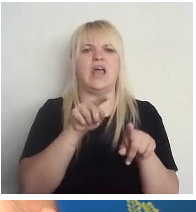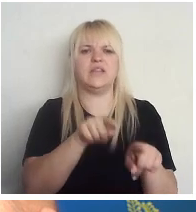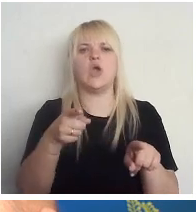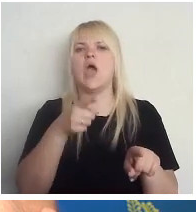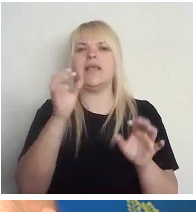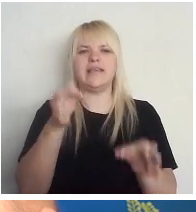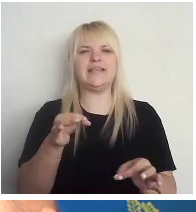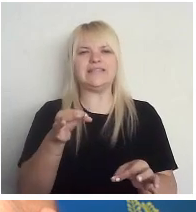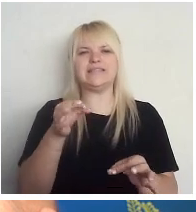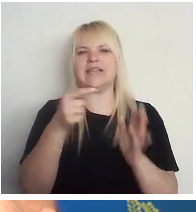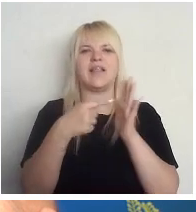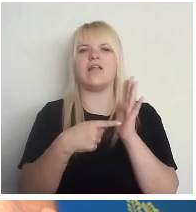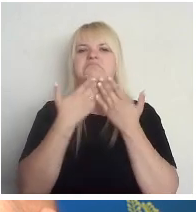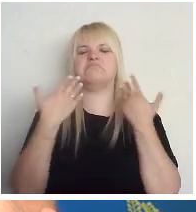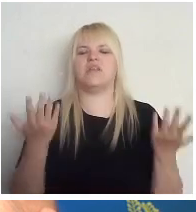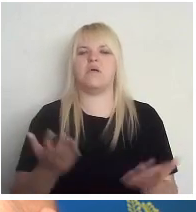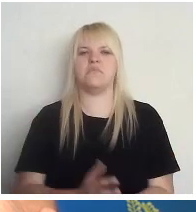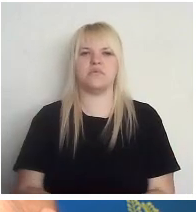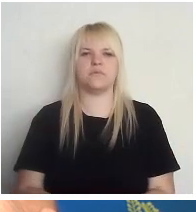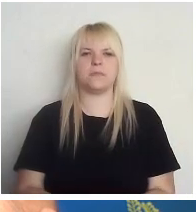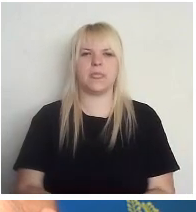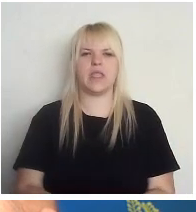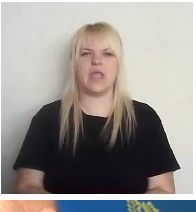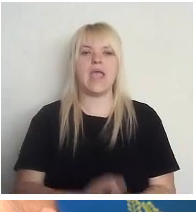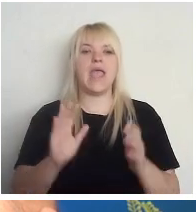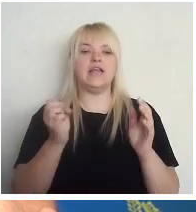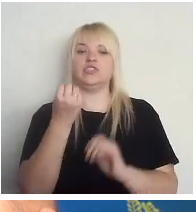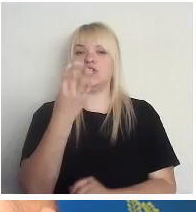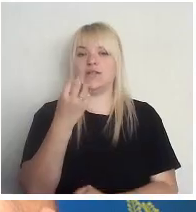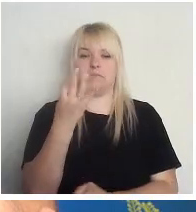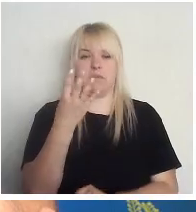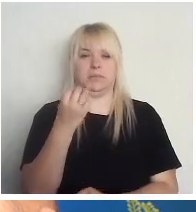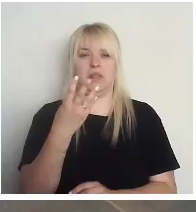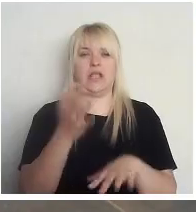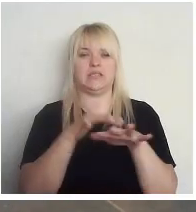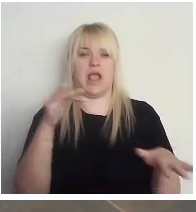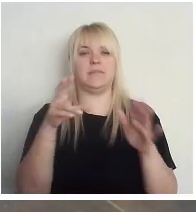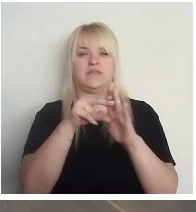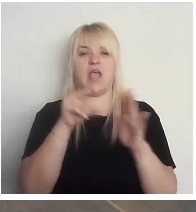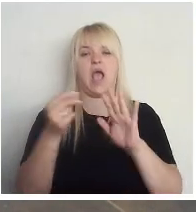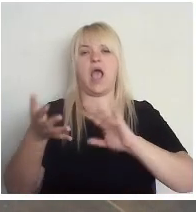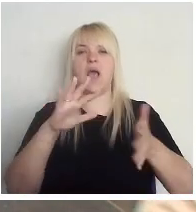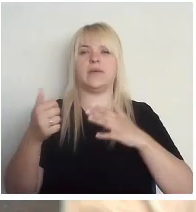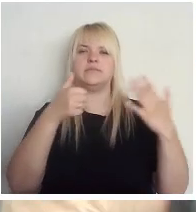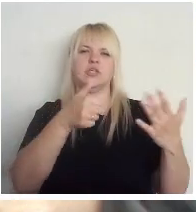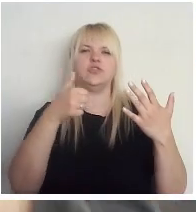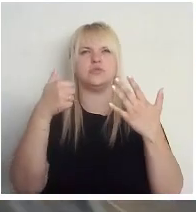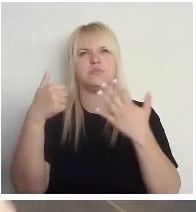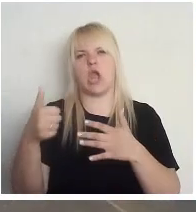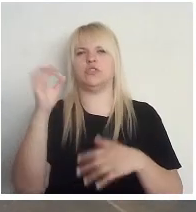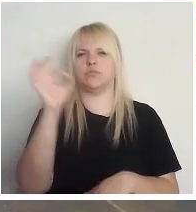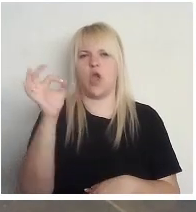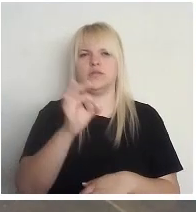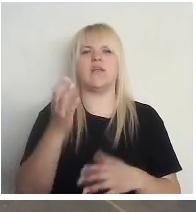īsti, man liekas, datu par to nav. Tad 14. saimas vēlēšanās aptuveni 66% vēlēšana